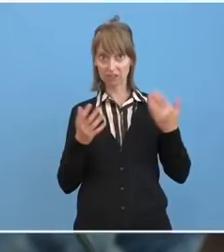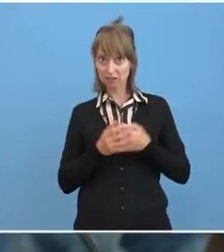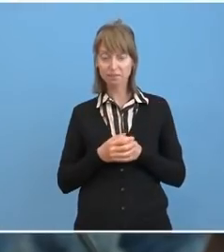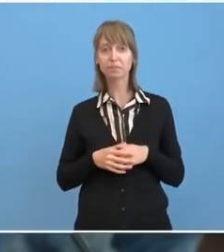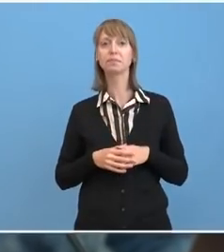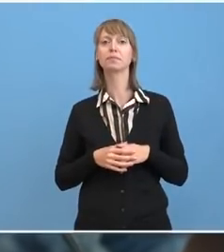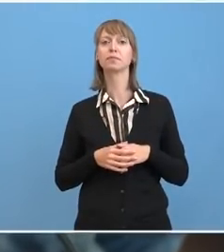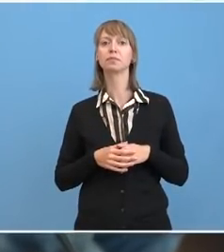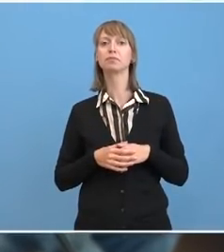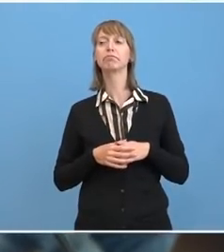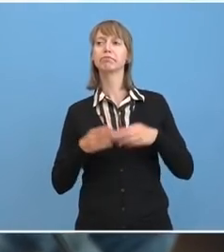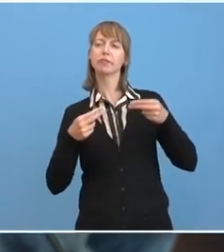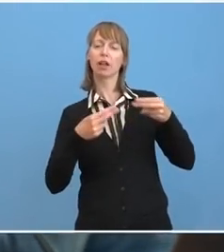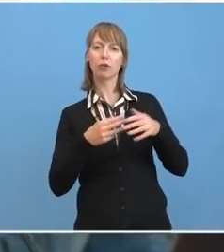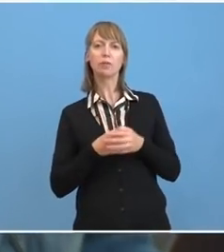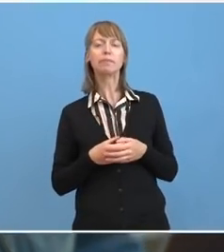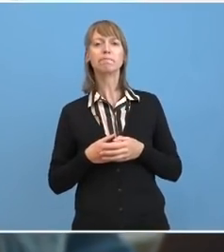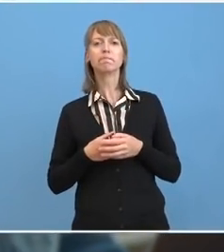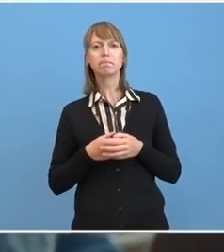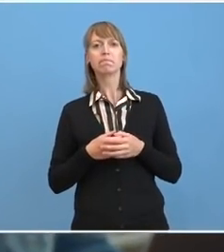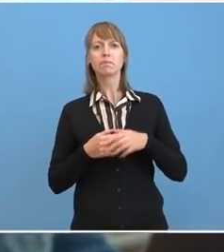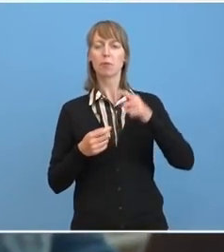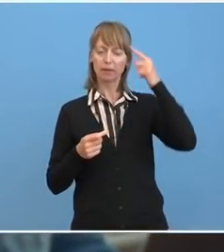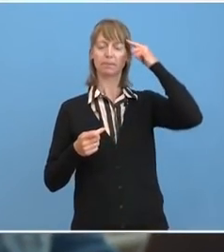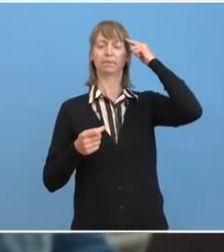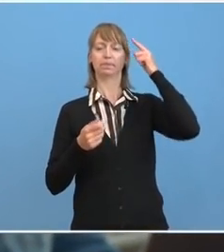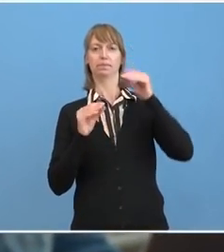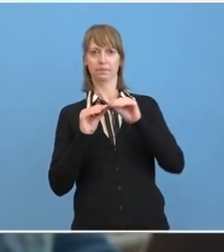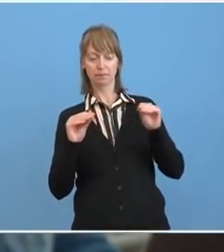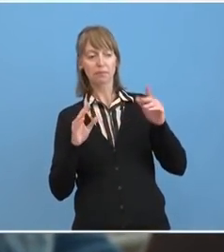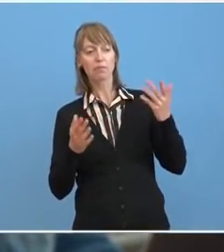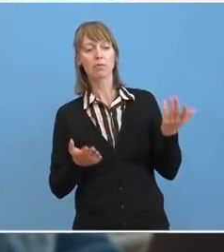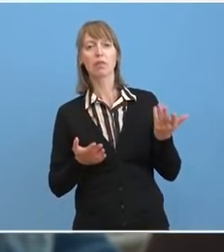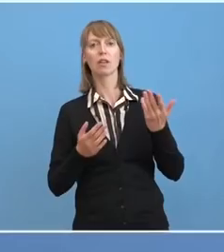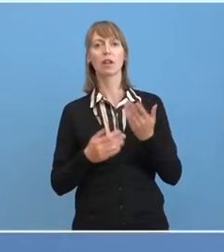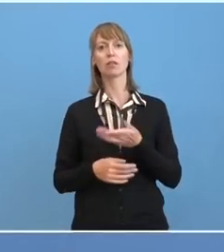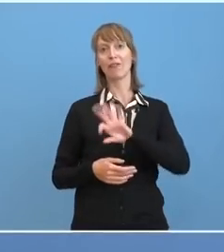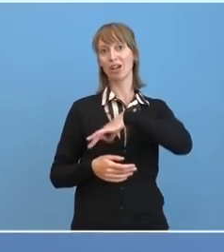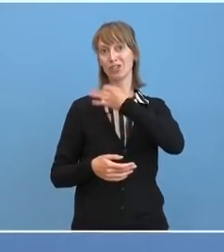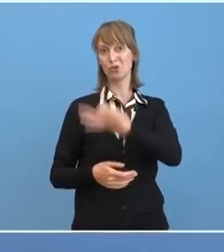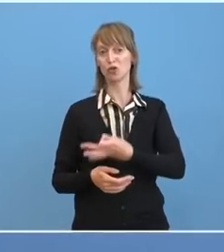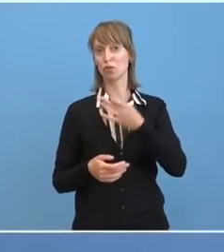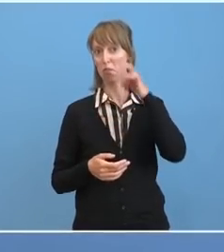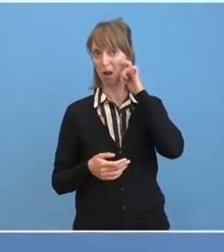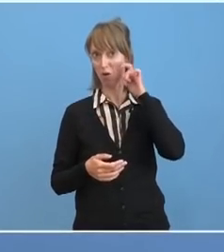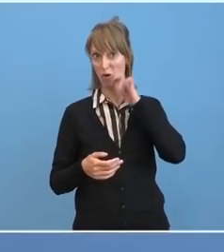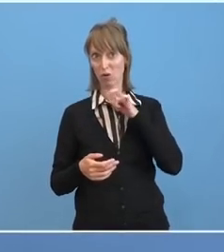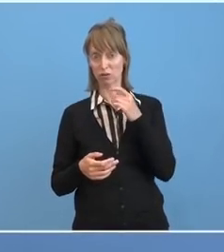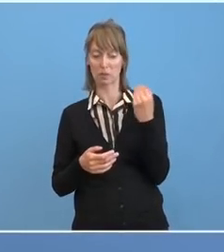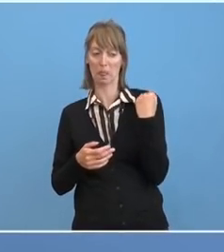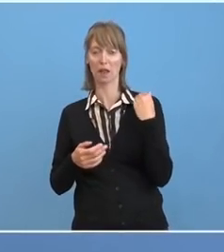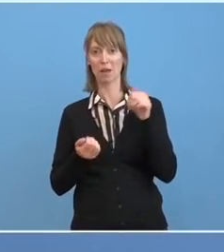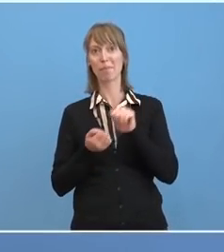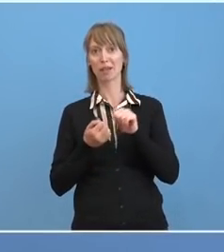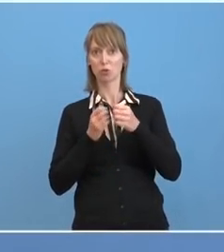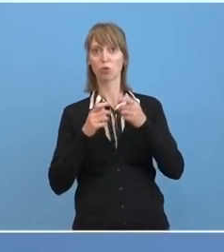Vielleicht erinnere ich noch einmal daran, was die Bundeskanzlerin Seite an Seite mit dem französischen Staatspräsidenten bei der Pressekonferenz in Brégançon gesagt hat.